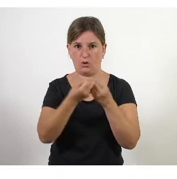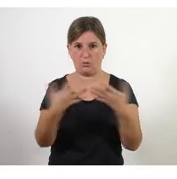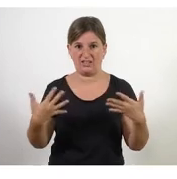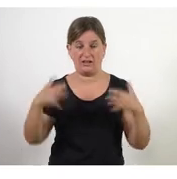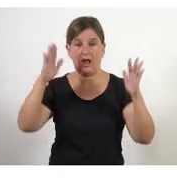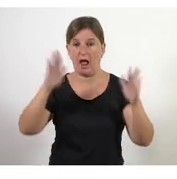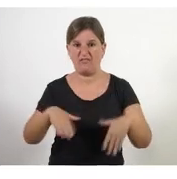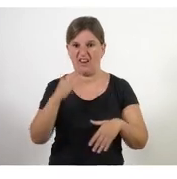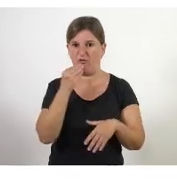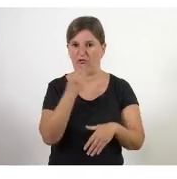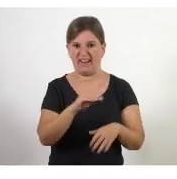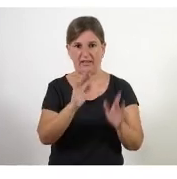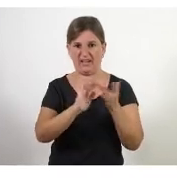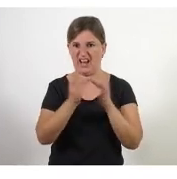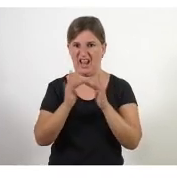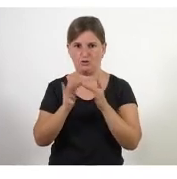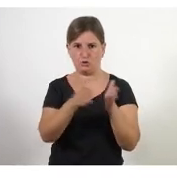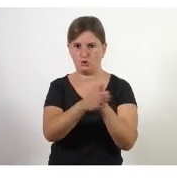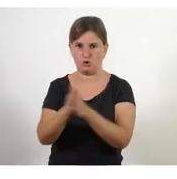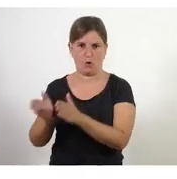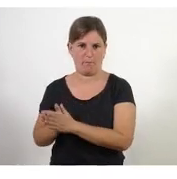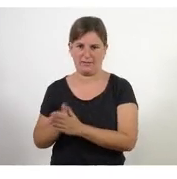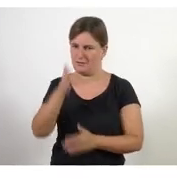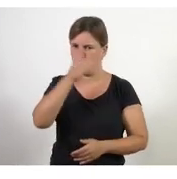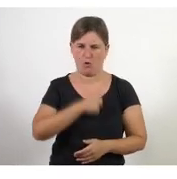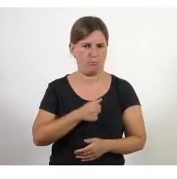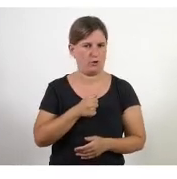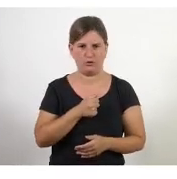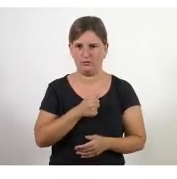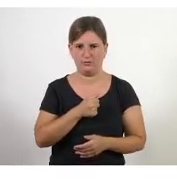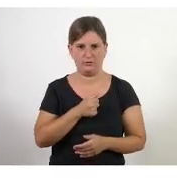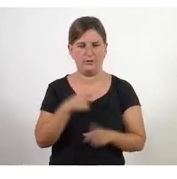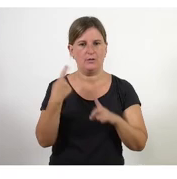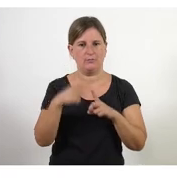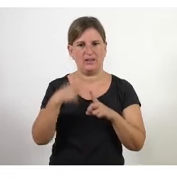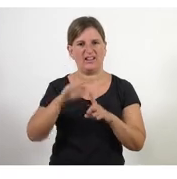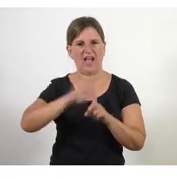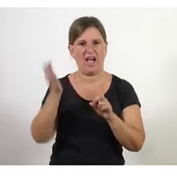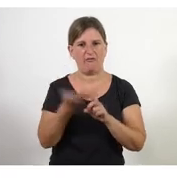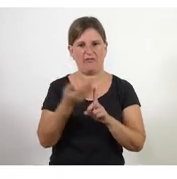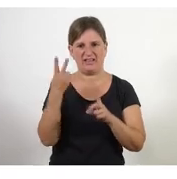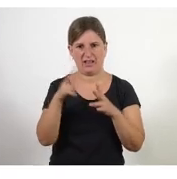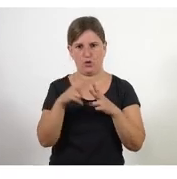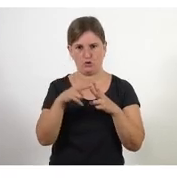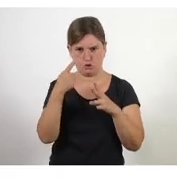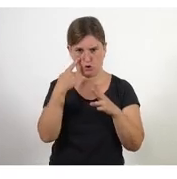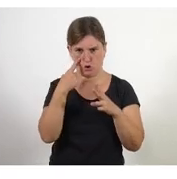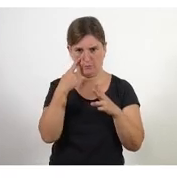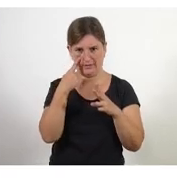refredant les relacions i això té dues implicacions molt importants que heu de vigilar